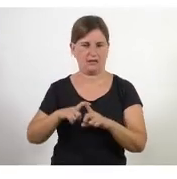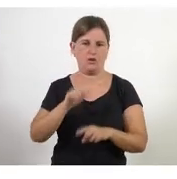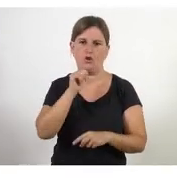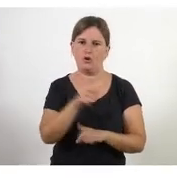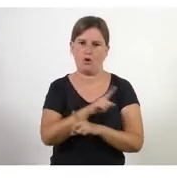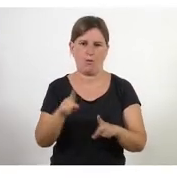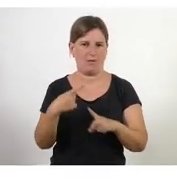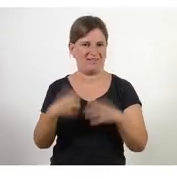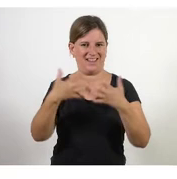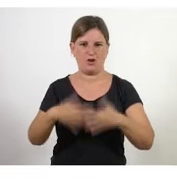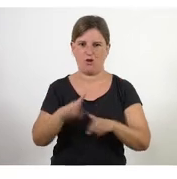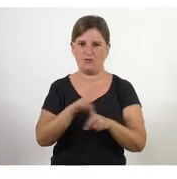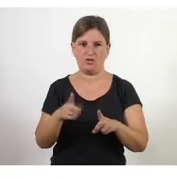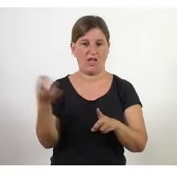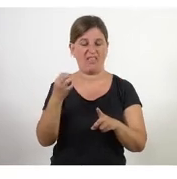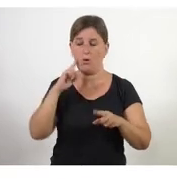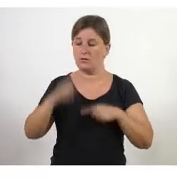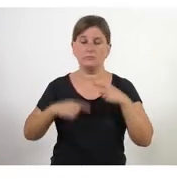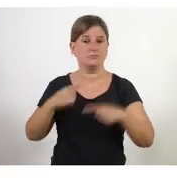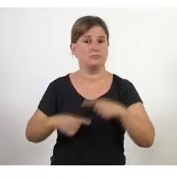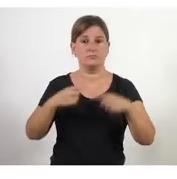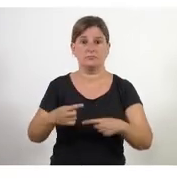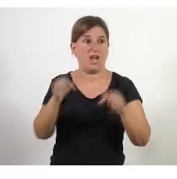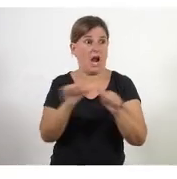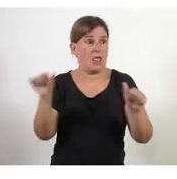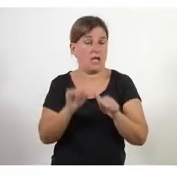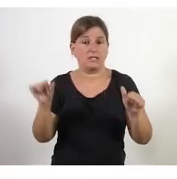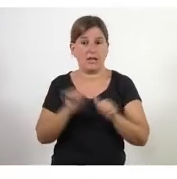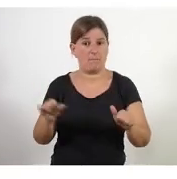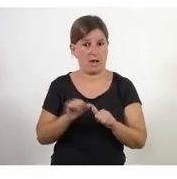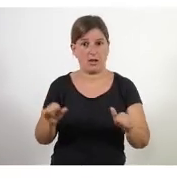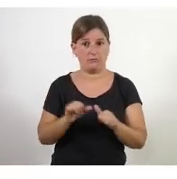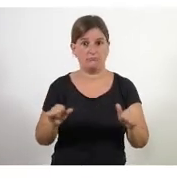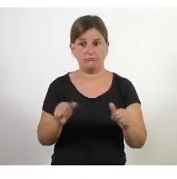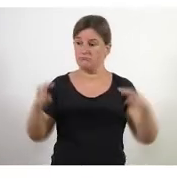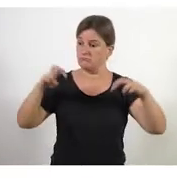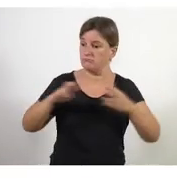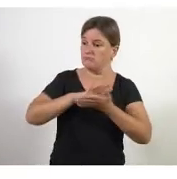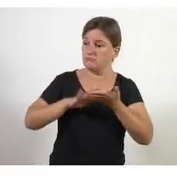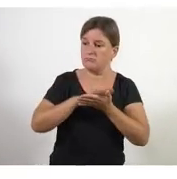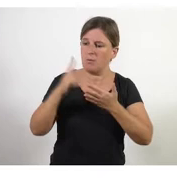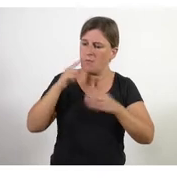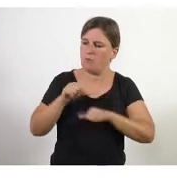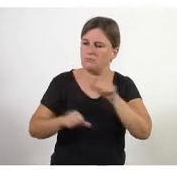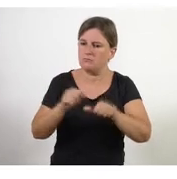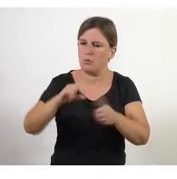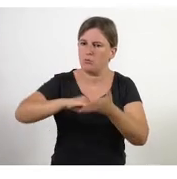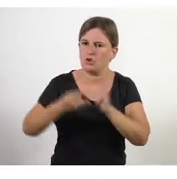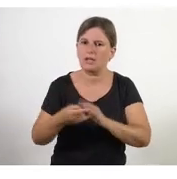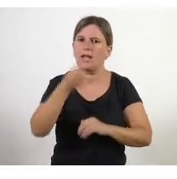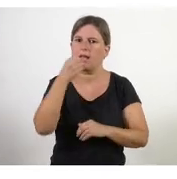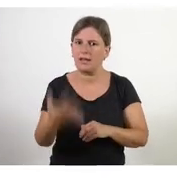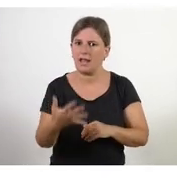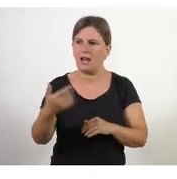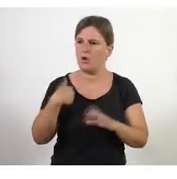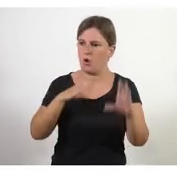t'has d'assentar ja quotidianament vol dir potser cada setmana per veure com estan avançant els projectes i per veure com